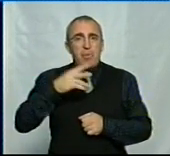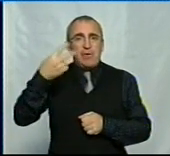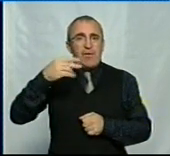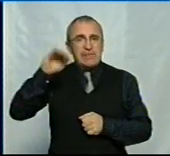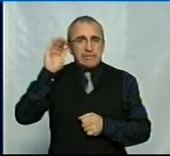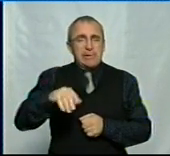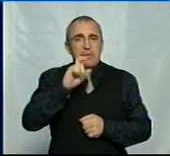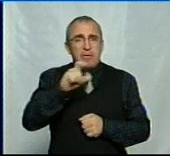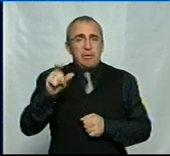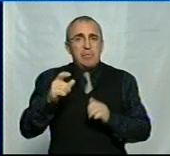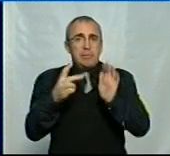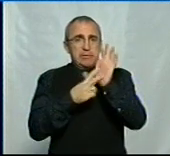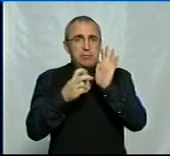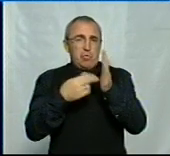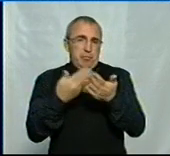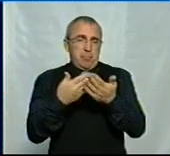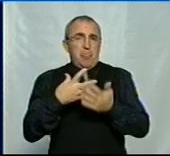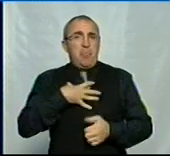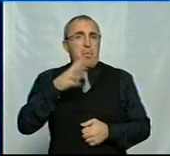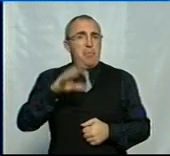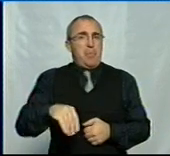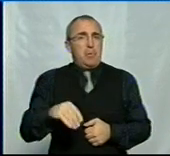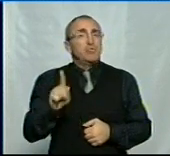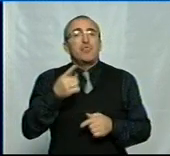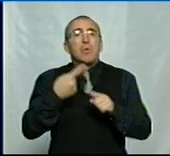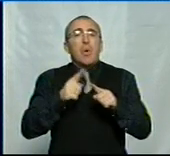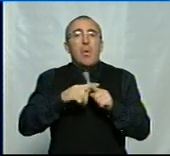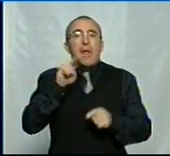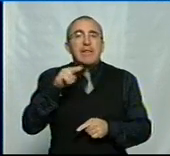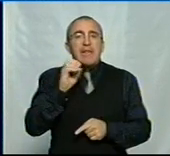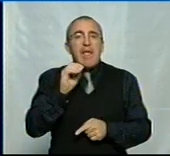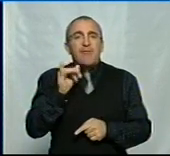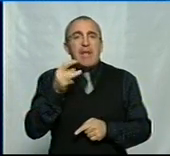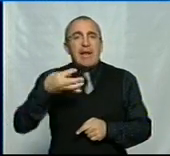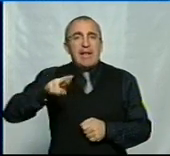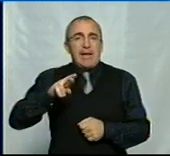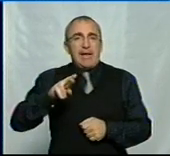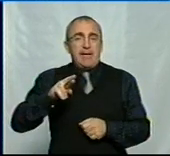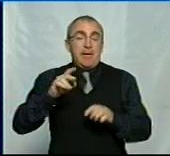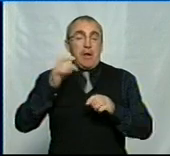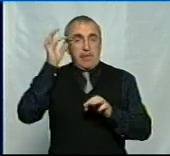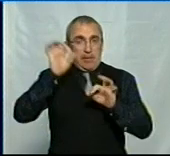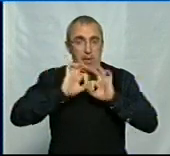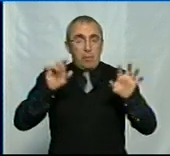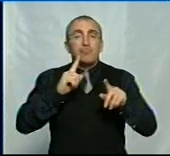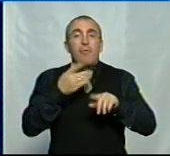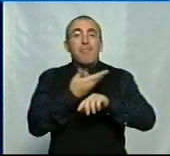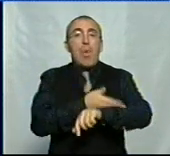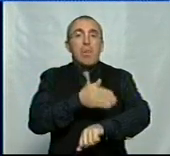людей, майже 700 померли. Отже, що таке дифтерія, що це за хвороба, нагадують мої колеги з Полтави.